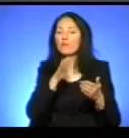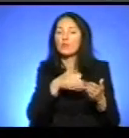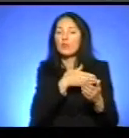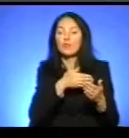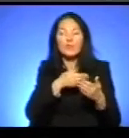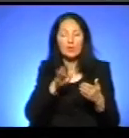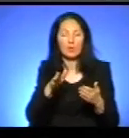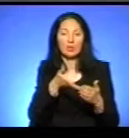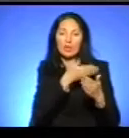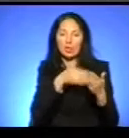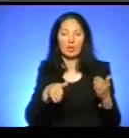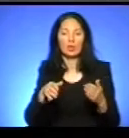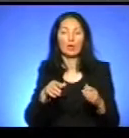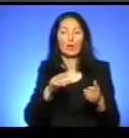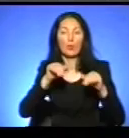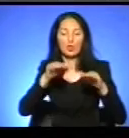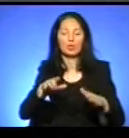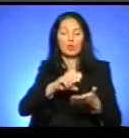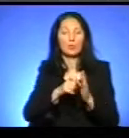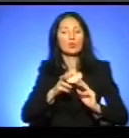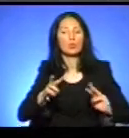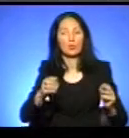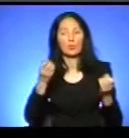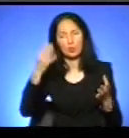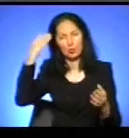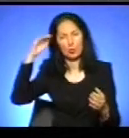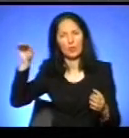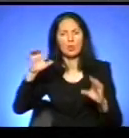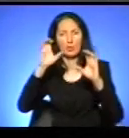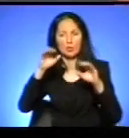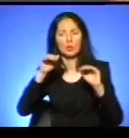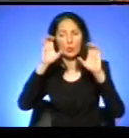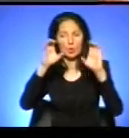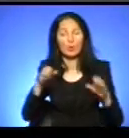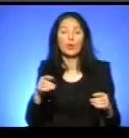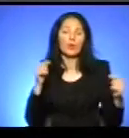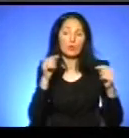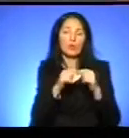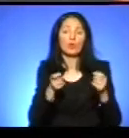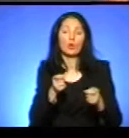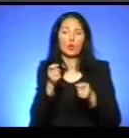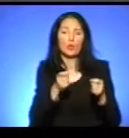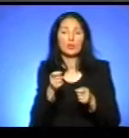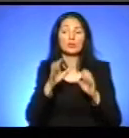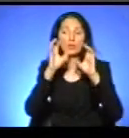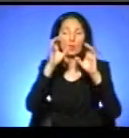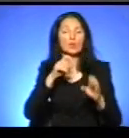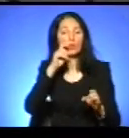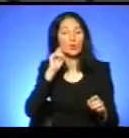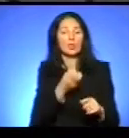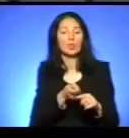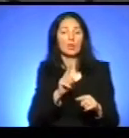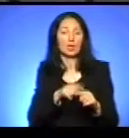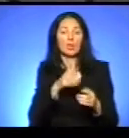ігнорувати цю постанову і, відповідно, керуватися законами України, які в ієрархії законодавства стоять значно вищі, ніж